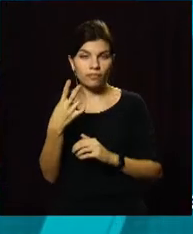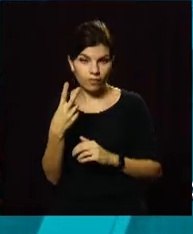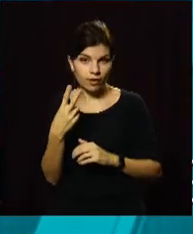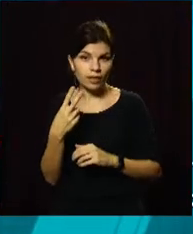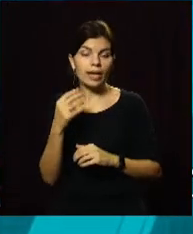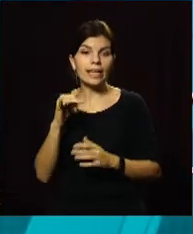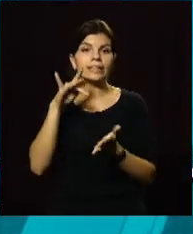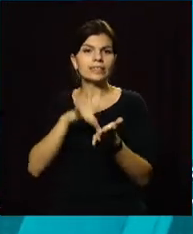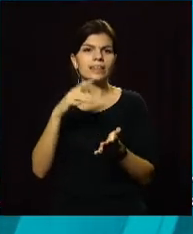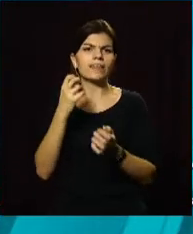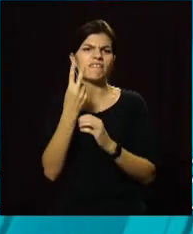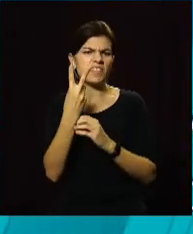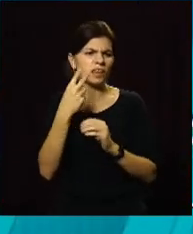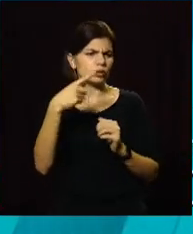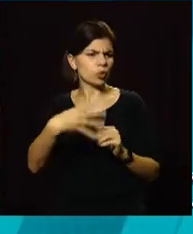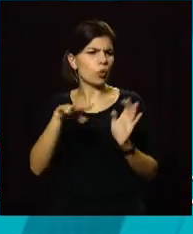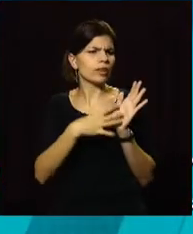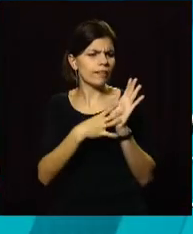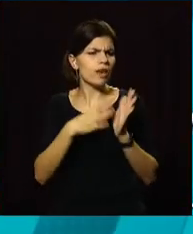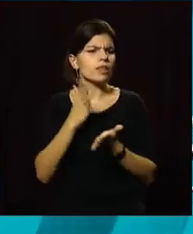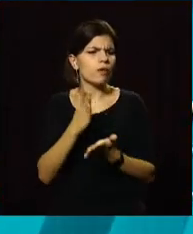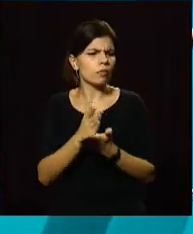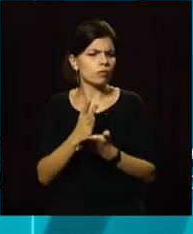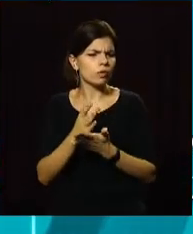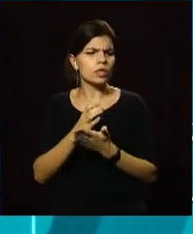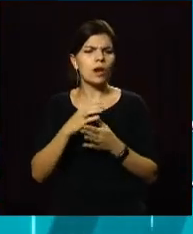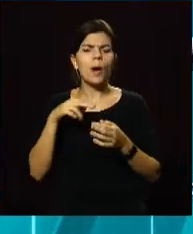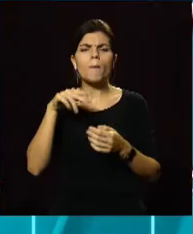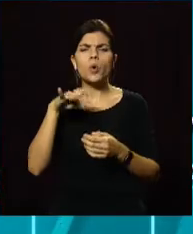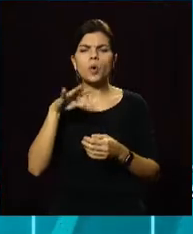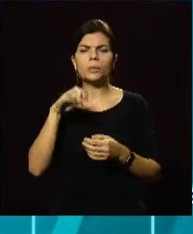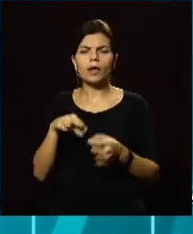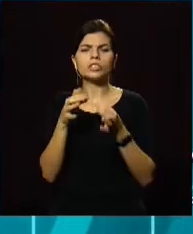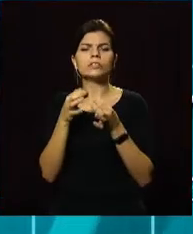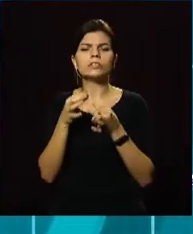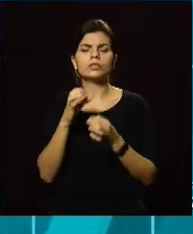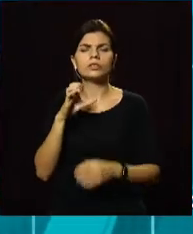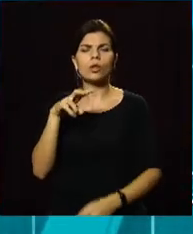1249, розташований проспект Слобожанський 31D.